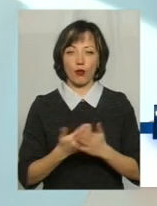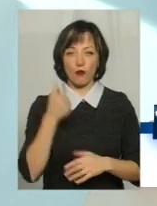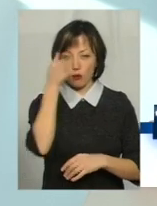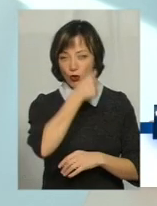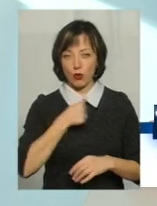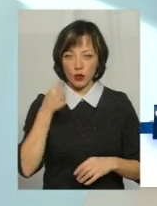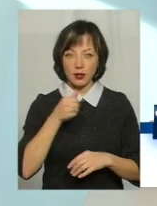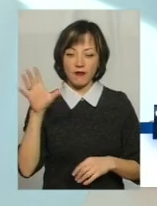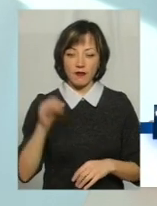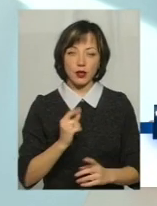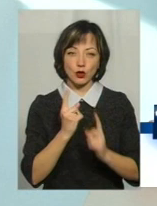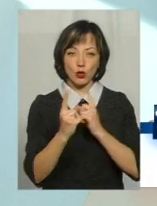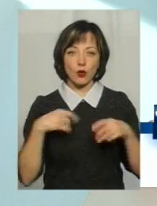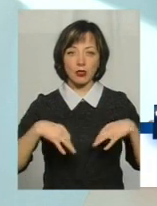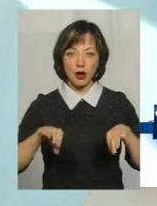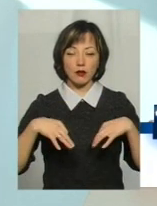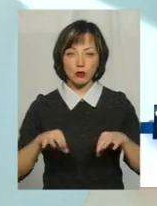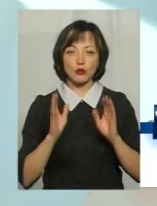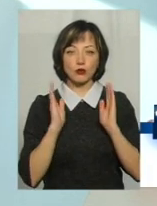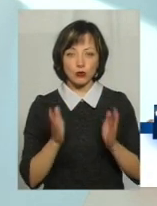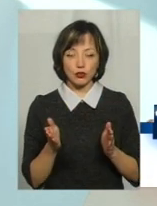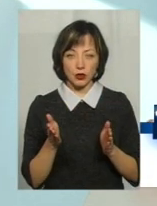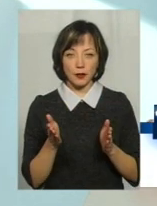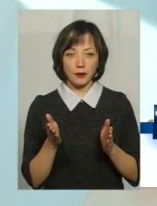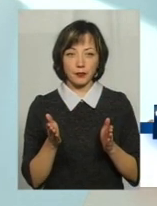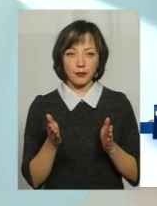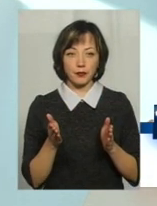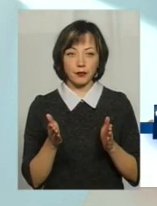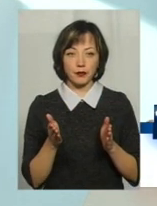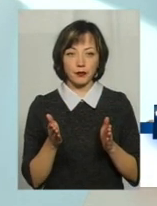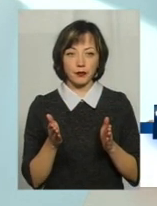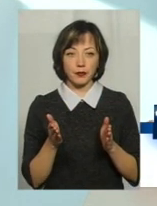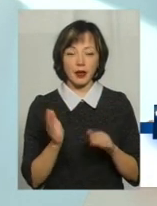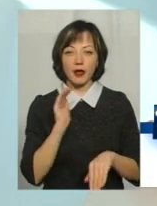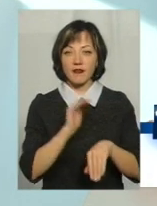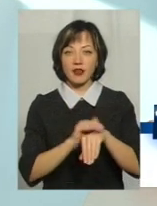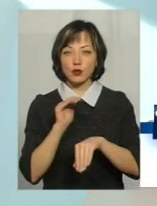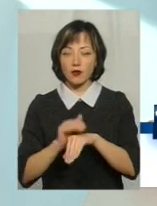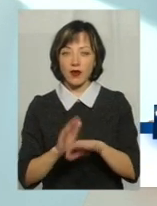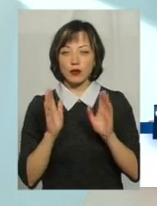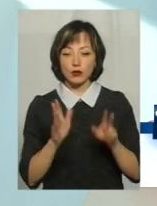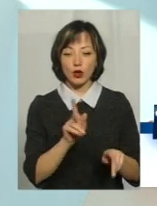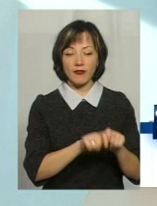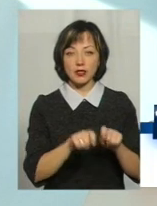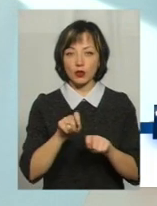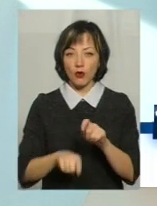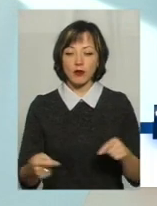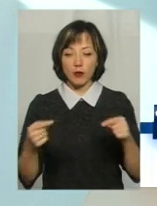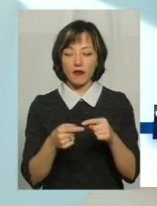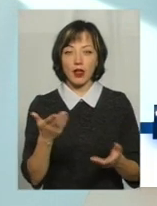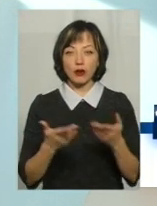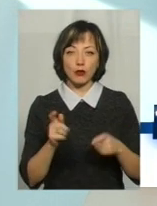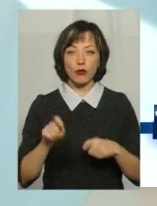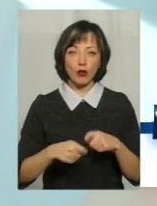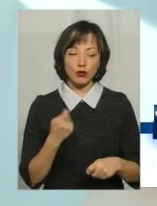Весь рух транспортних засобів буде фіксуватися, буде відслідковуватися. Відповідно, якщо будуть